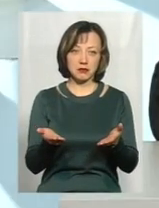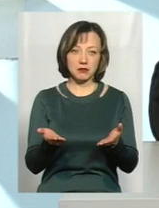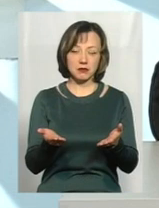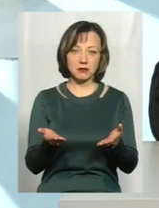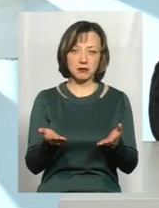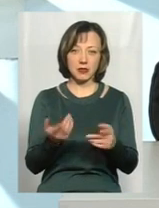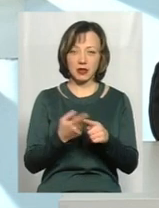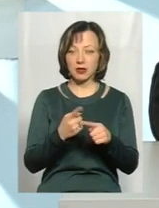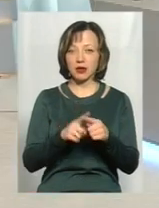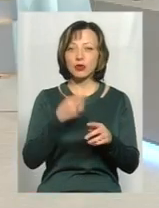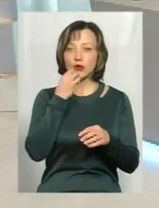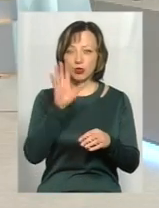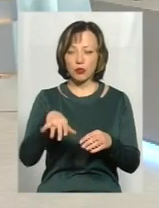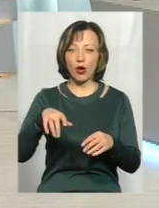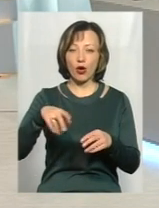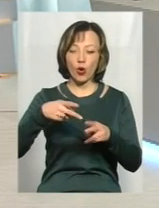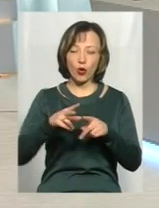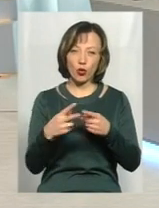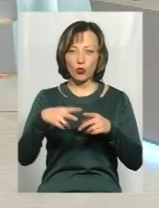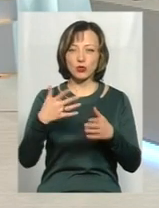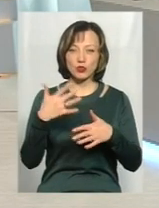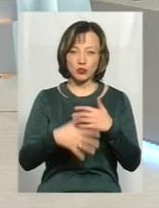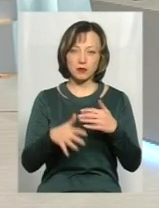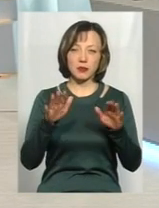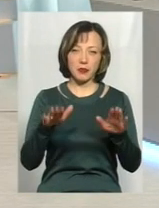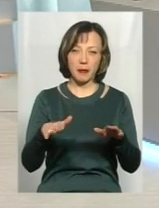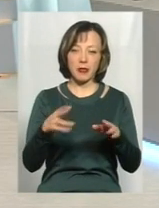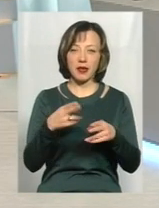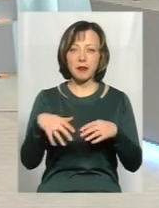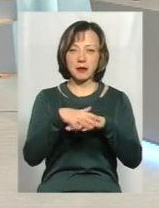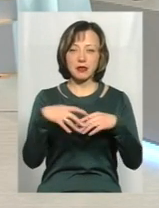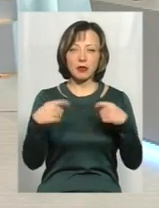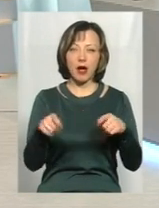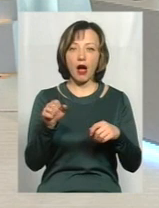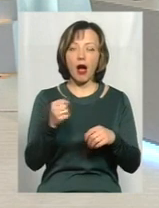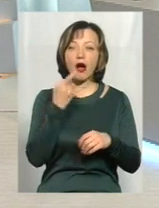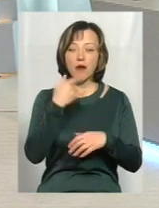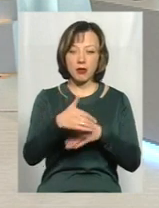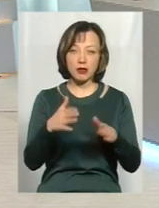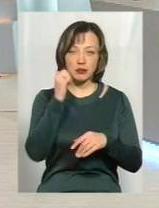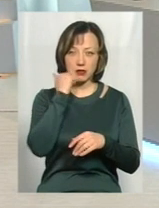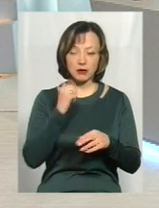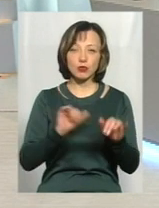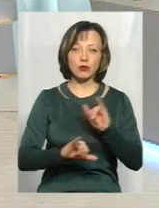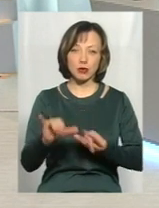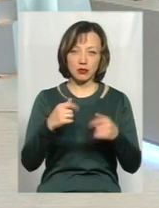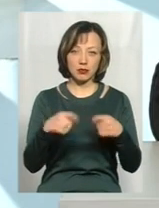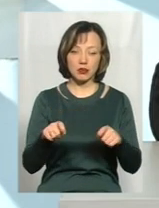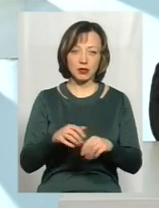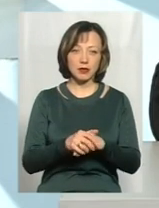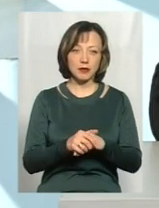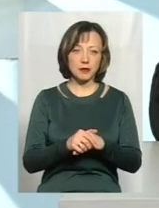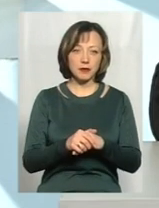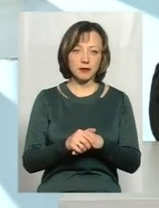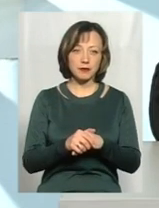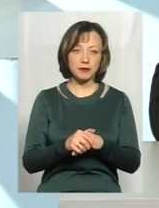випадки... Оце ж, ну, ладно, ключі ще, можливо, там щось зрозуміти, я не знаю, там десь на базарі можна продавати, а акумулятори ж старенькі. Акумулятори